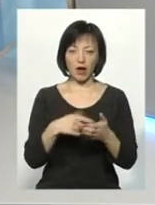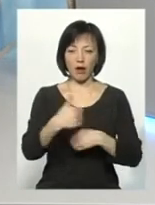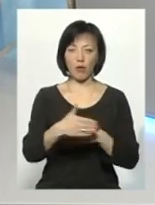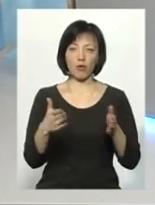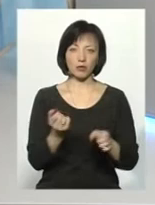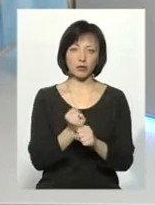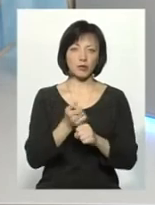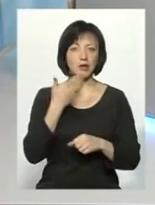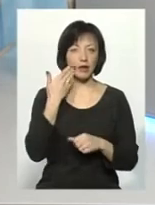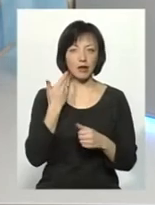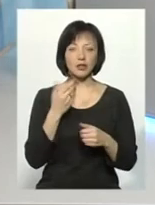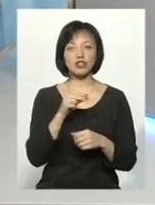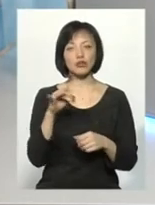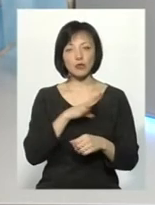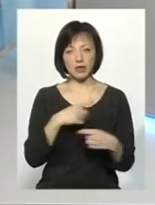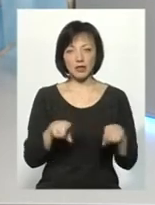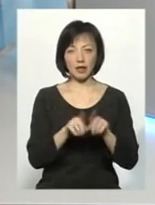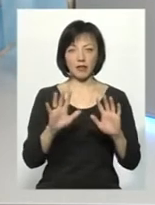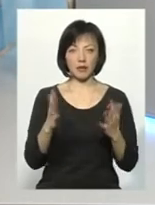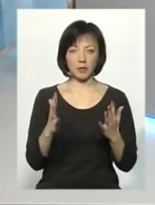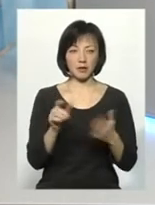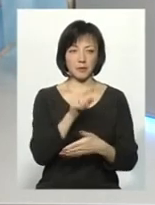зробити досить легко. Чи були такі випадки?